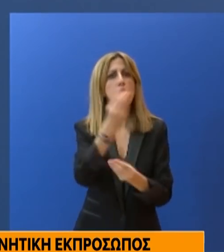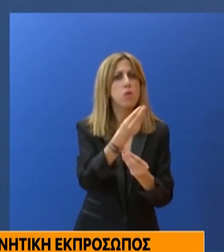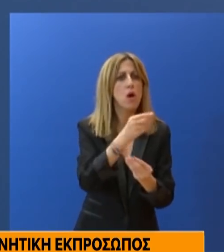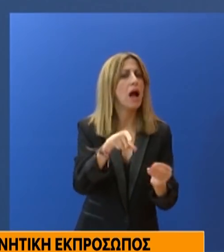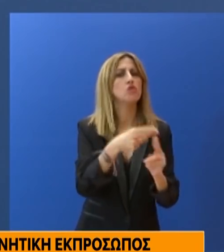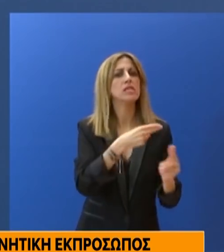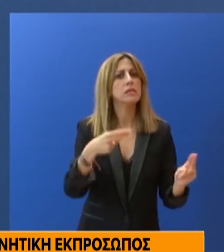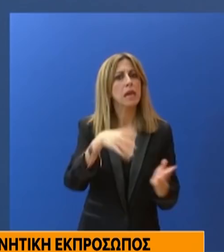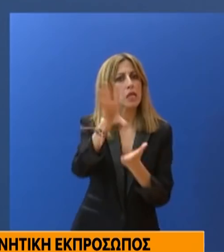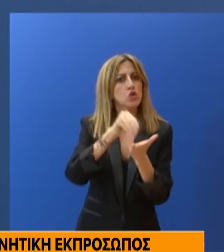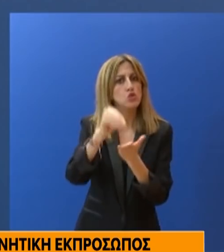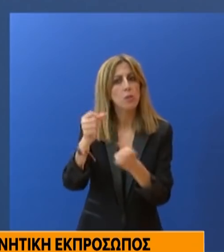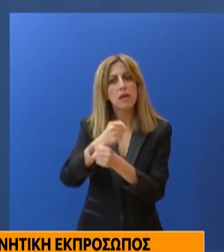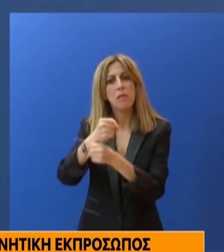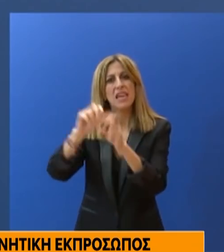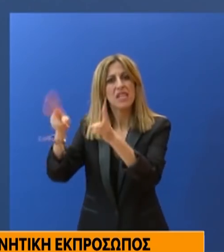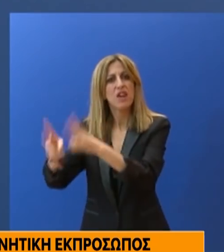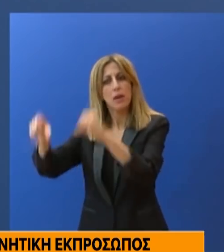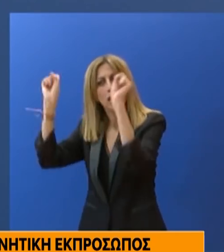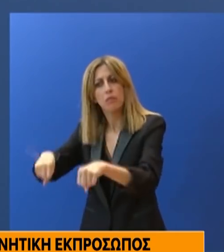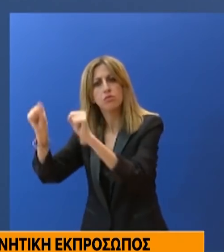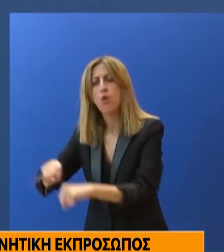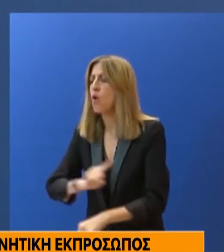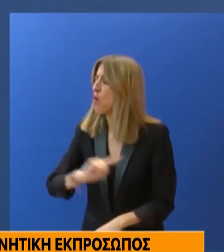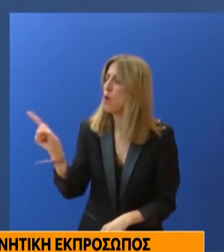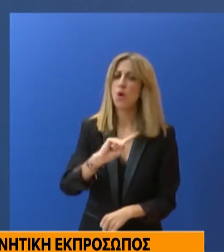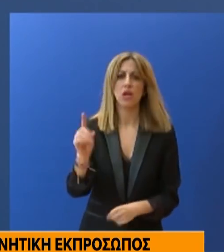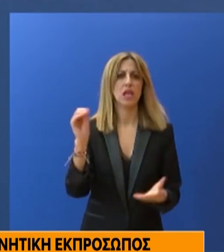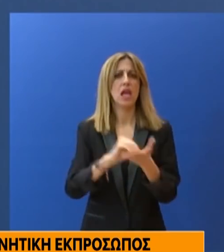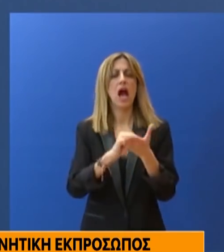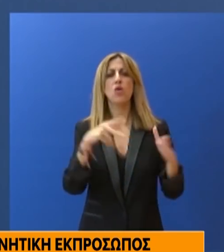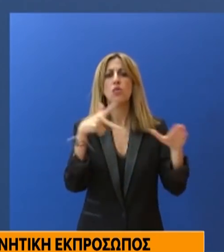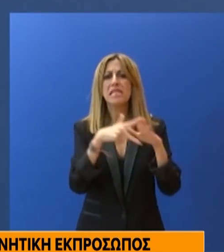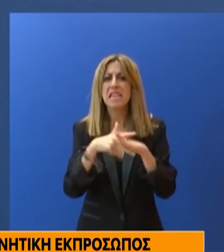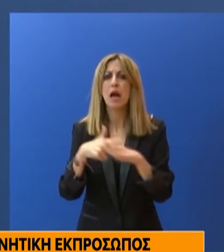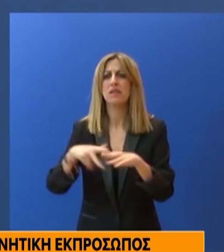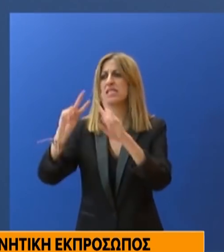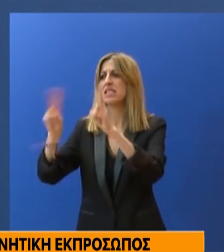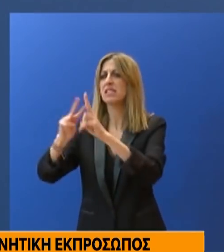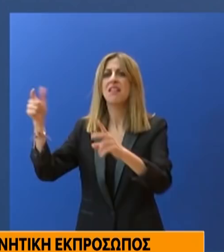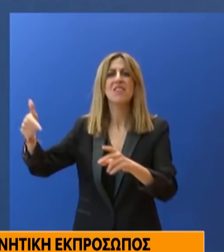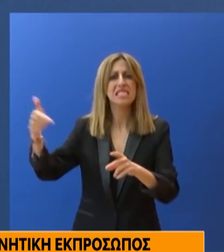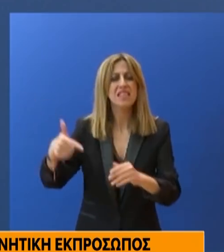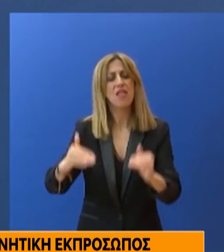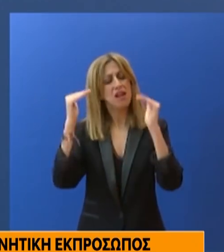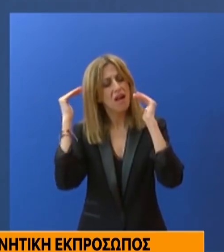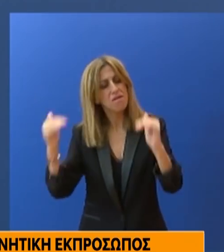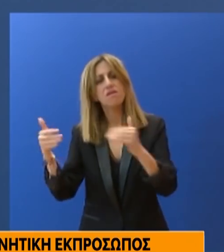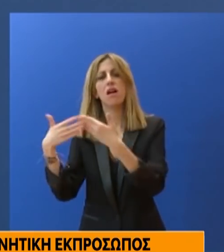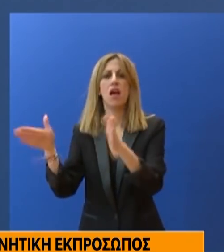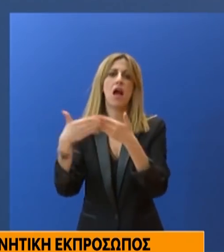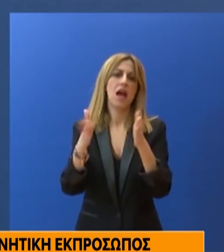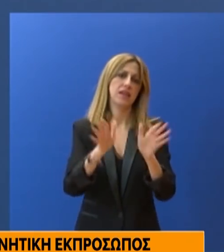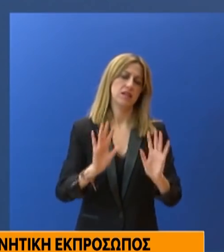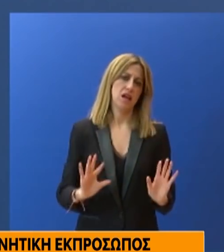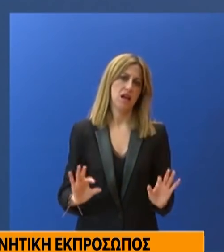κλείσουν. Δεν κλείνουν ακόμη χρηματοπιστωτικά ιδρύματα ούτε πρατήρια καυσίμων. Είναι προφανές ότι κανένα κράτος δεν μπορεί